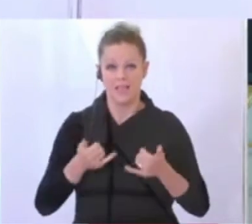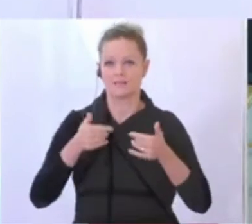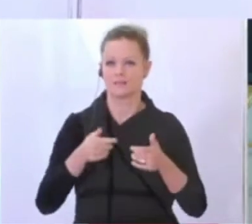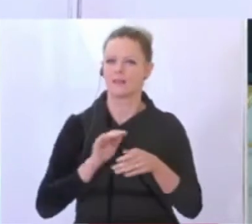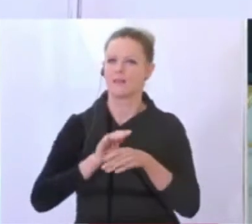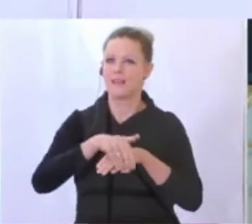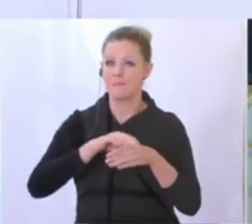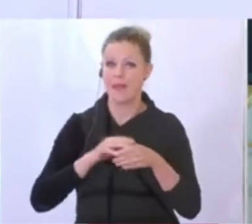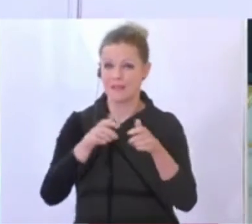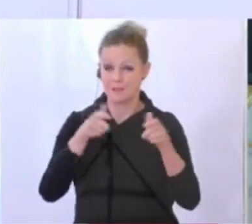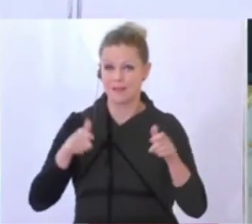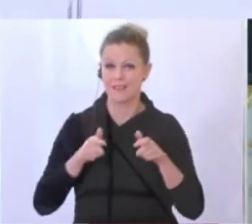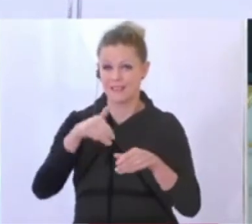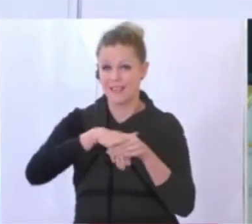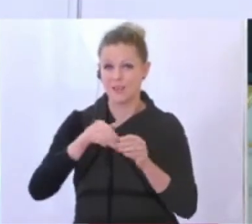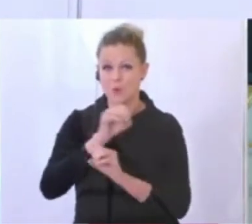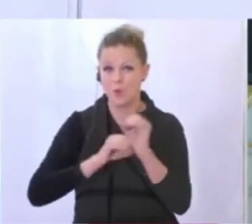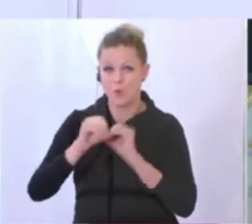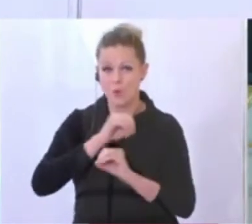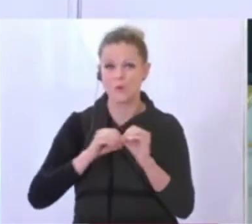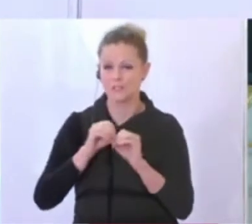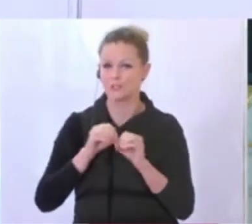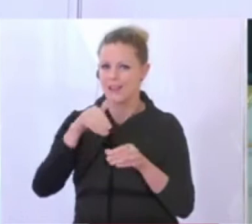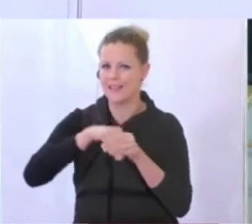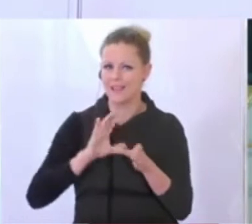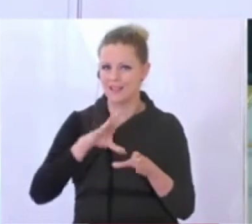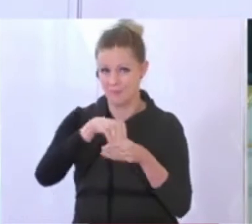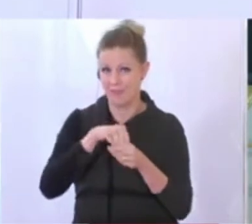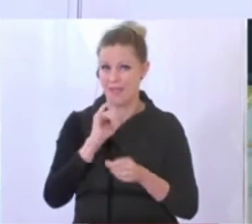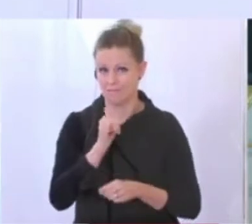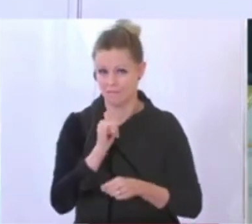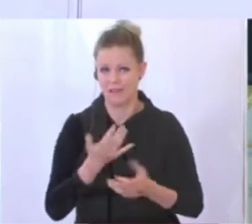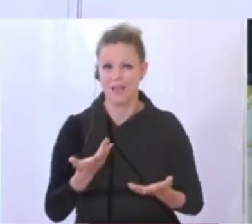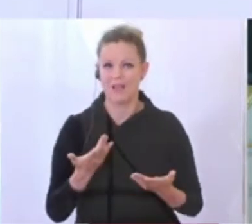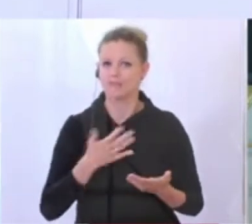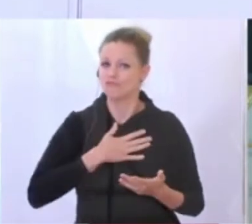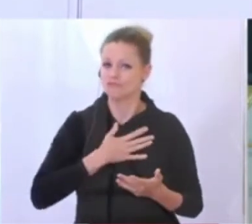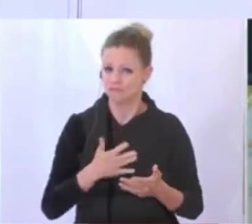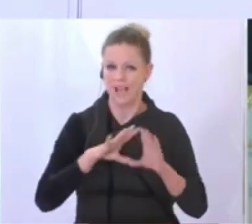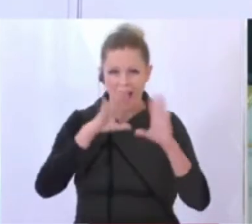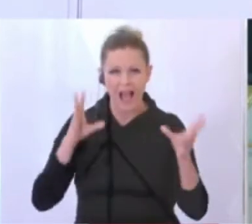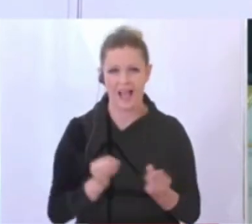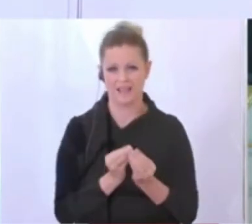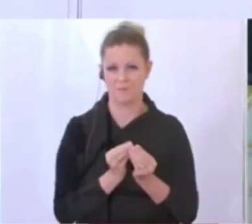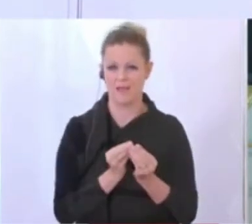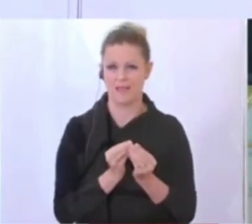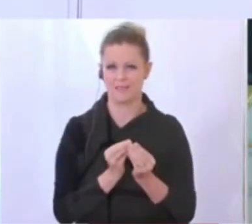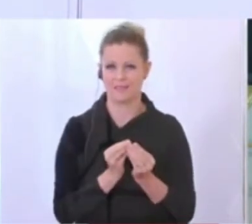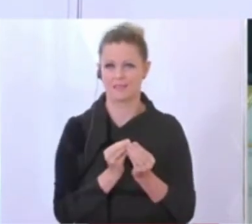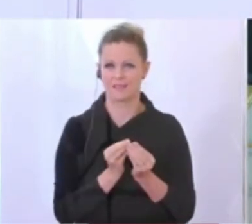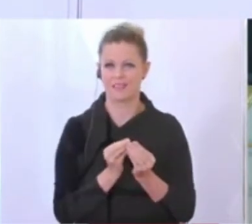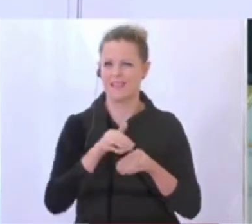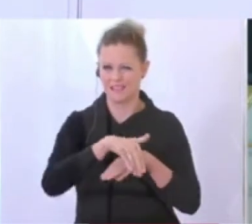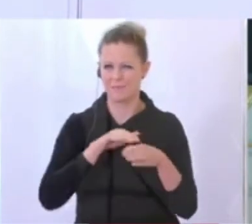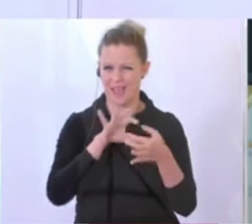wirklich ökologischen Inhalten auch. Aber trotzdem, grundsätzlich geht es bei den